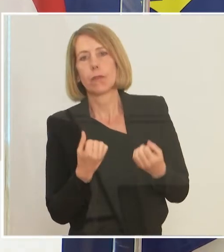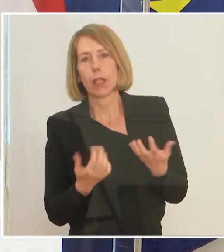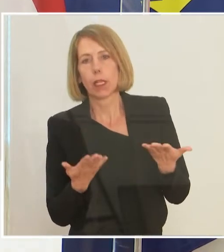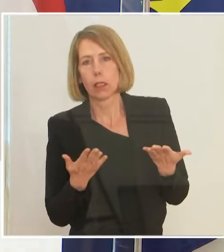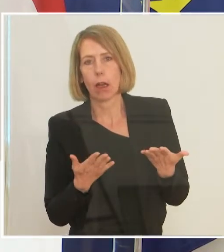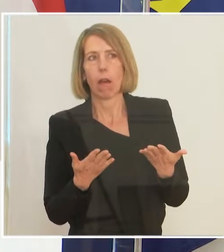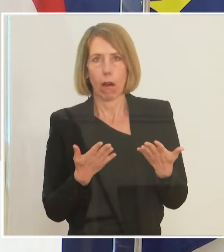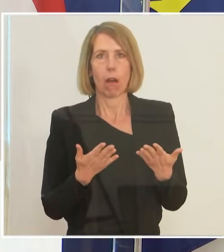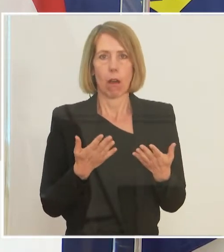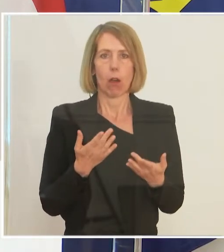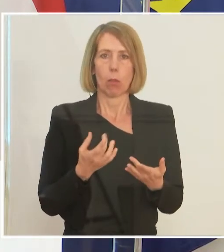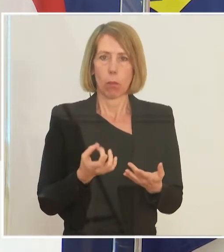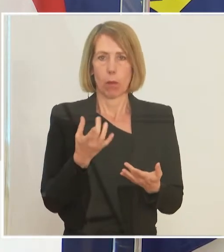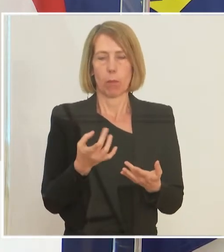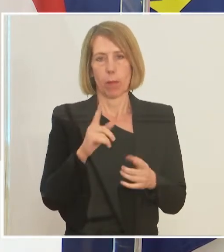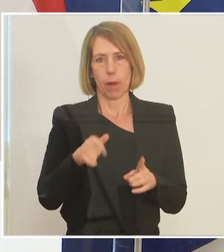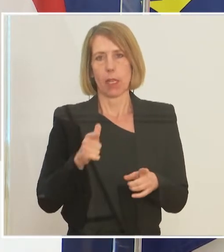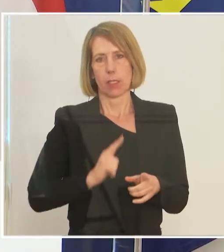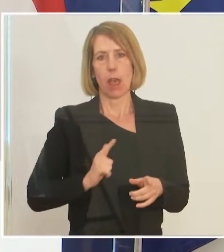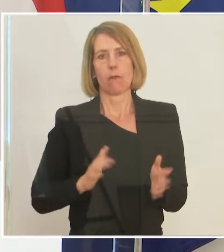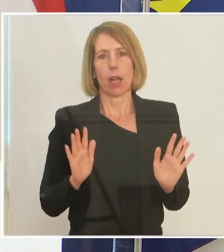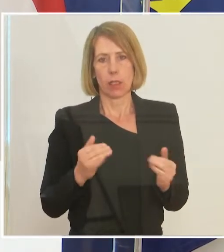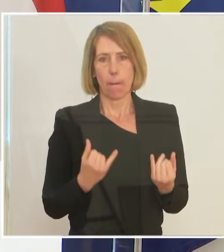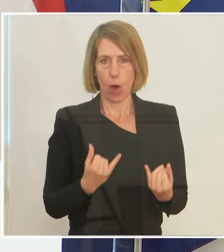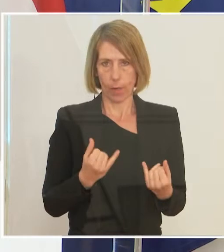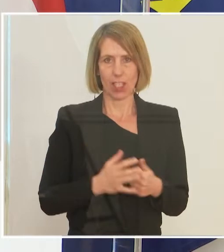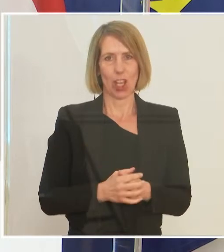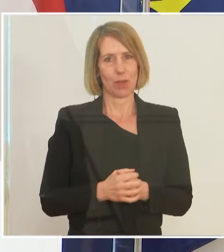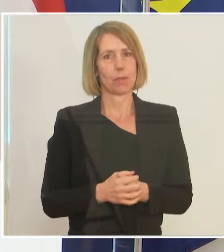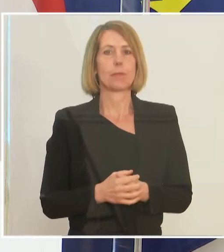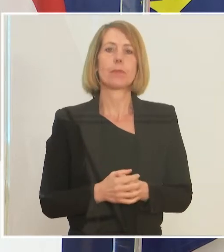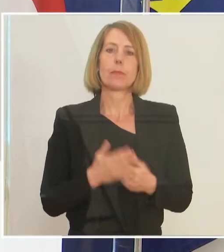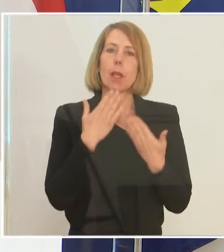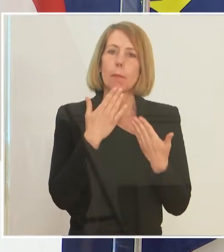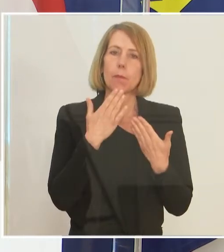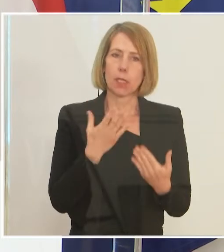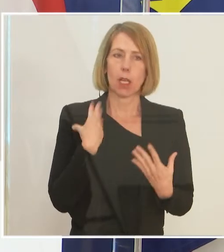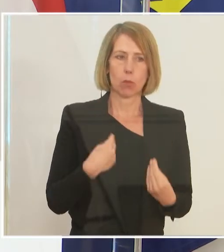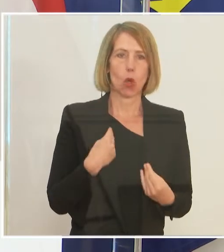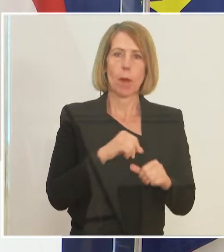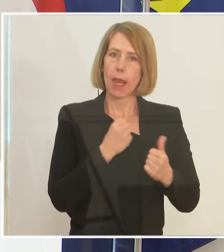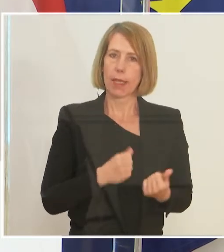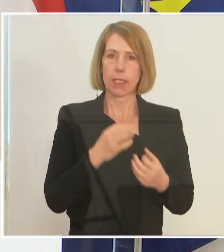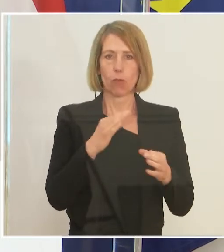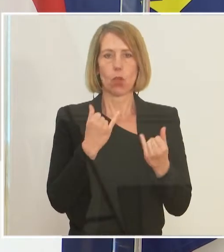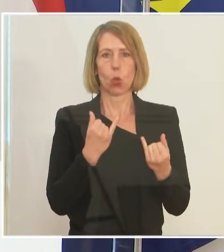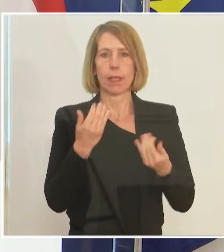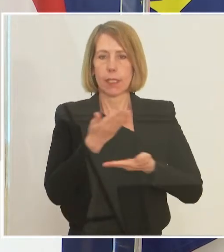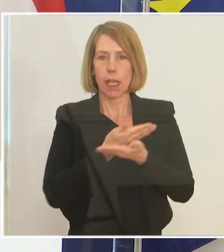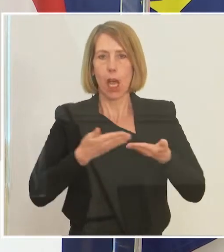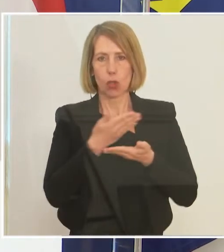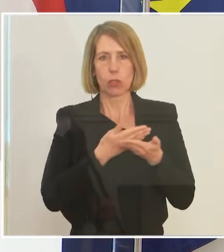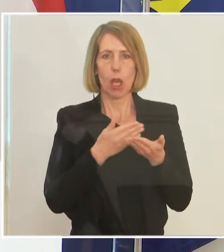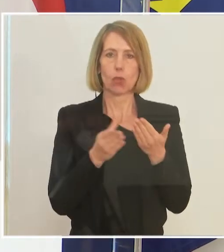und schlechter kommt, als wir das uns alle erwarten. Ich bedanke mich nochmal ganz herzlich für den heutigen Austausch und die